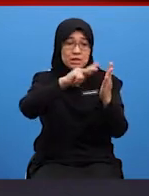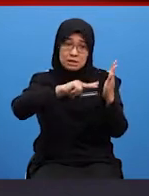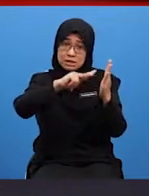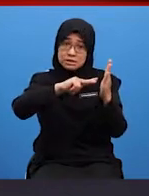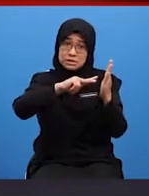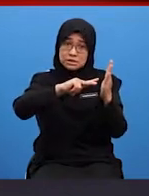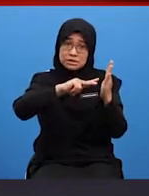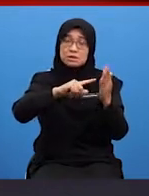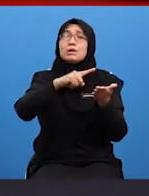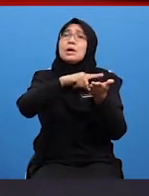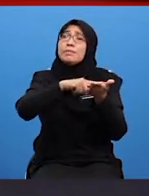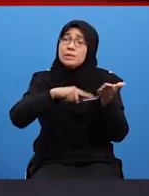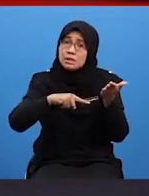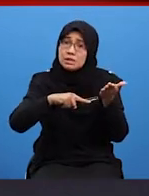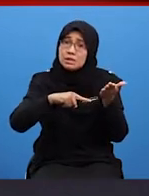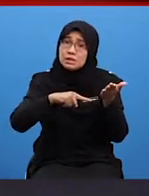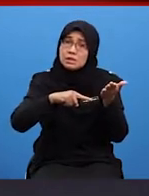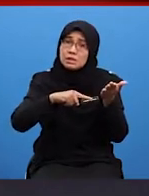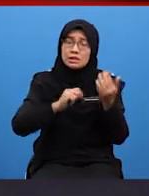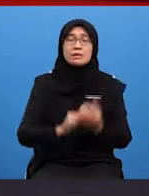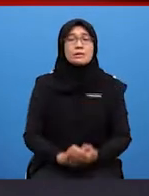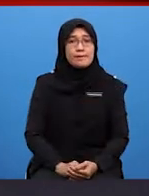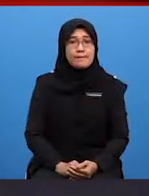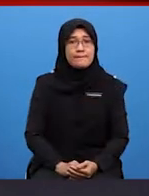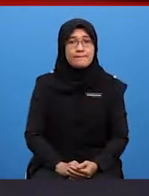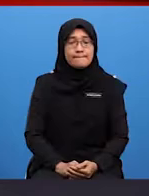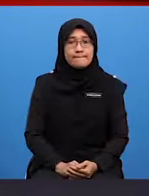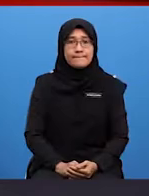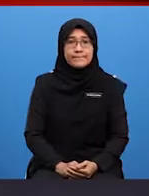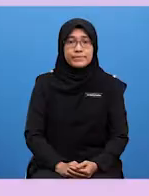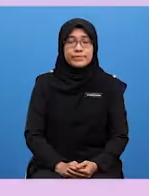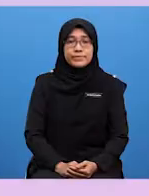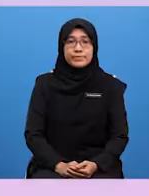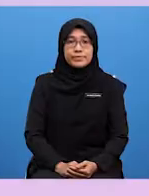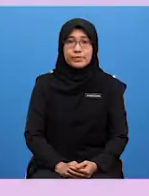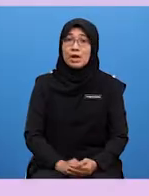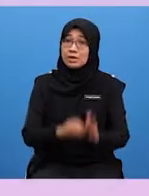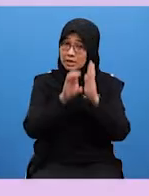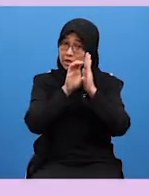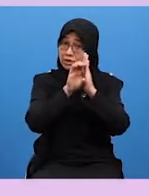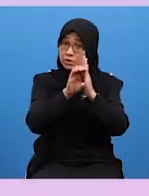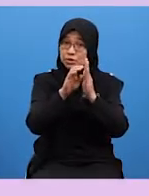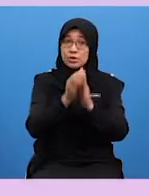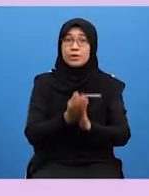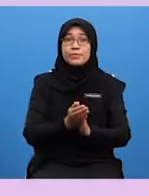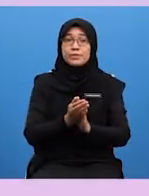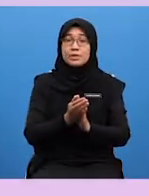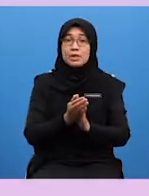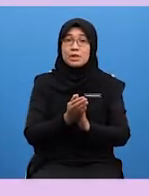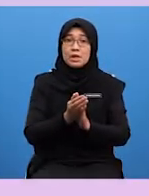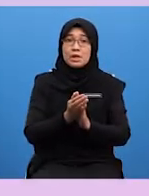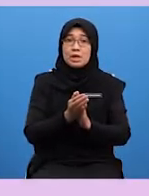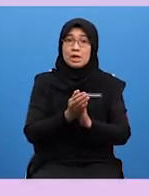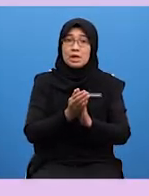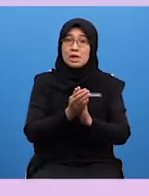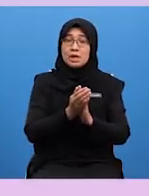yang dikatakan dengan permasalahan kajian ini, Cikgu Don? Okey, kita lihat sekarang ini Paparan di skrin Permasalahan kajian